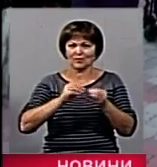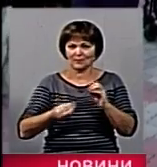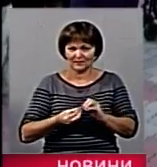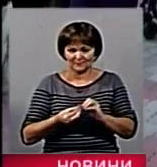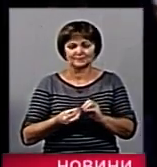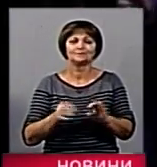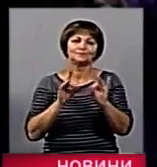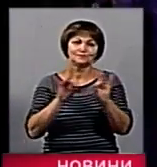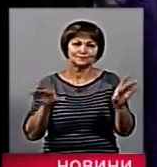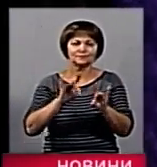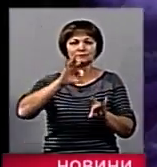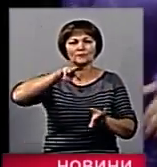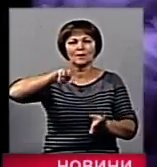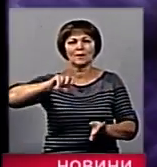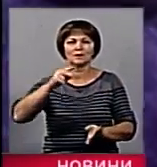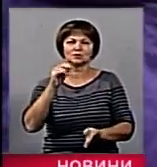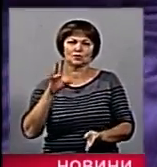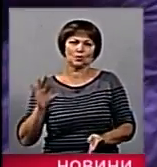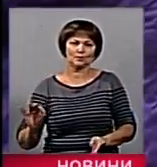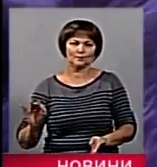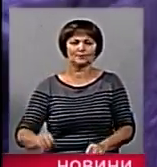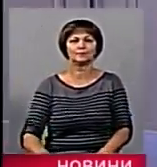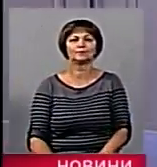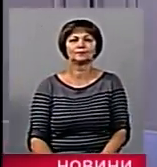Омельченко, Віктор Підвисоцький, новини Житомирщини.